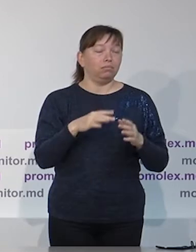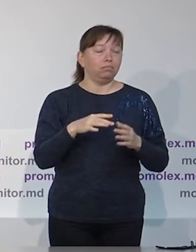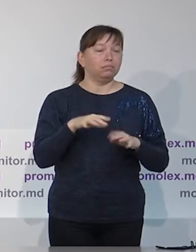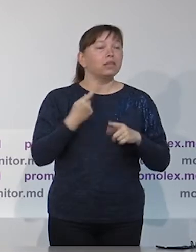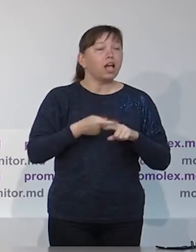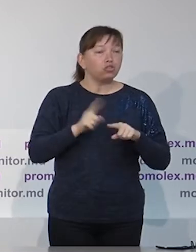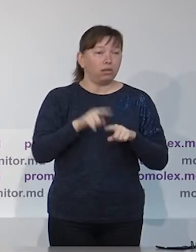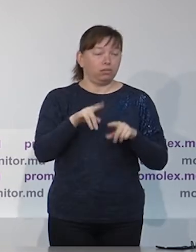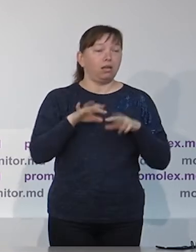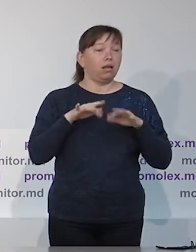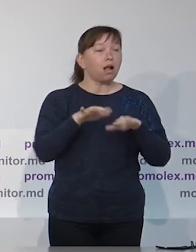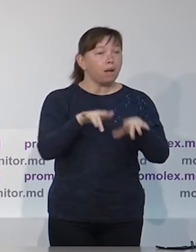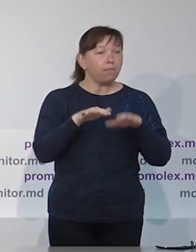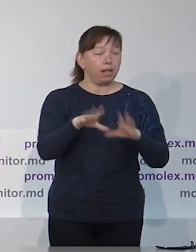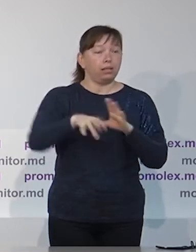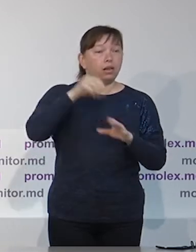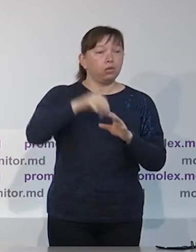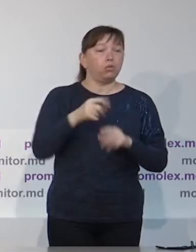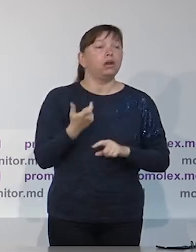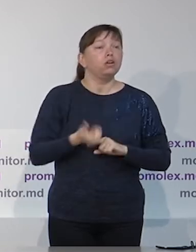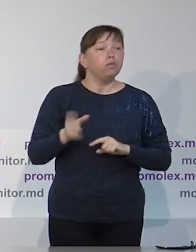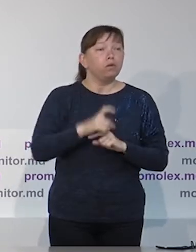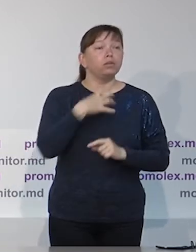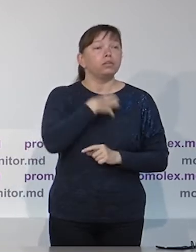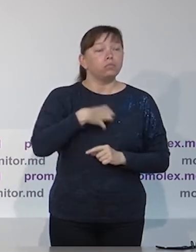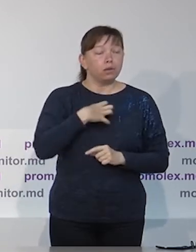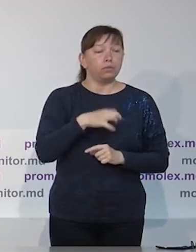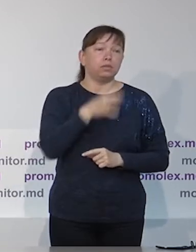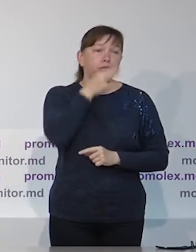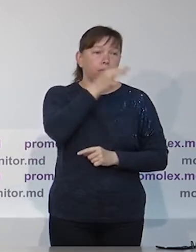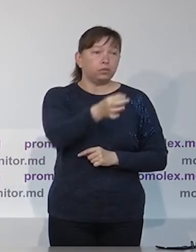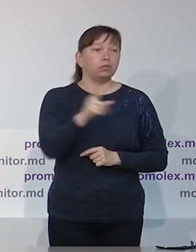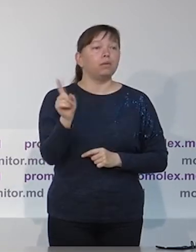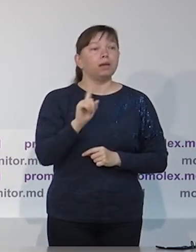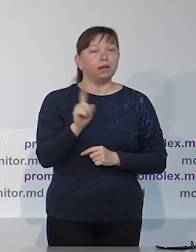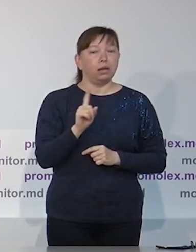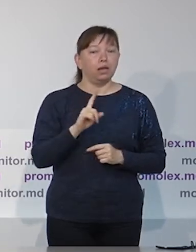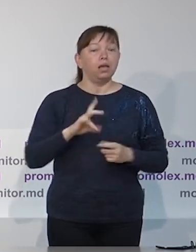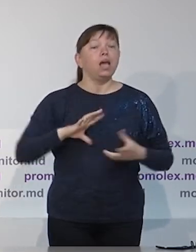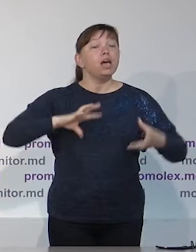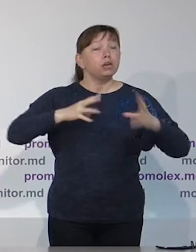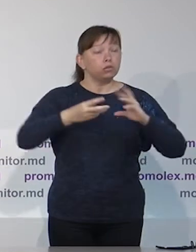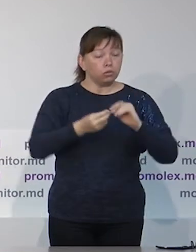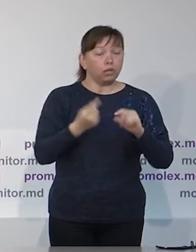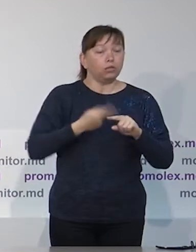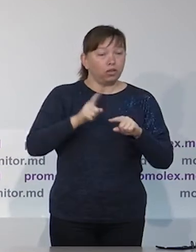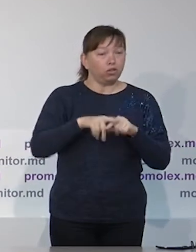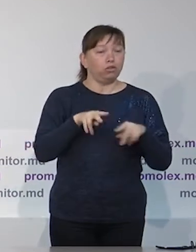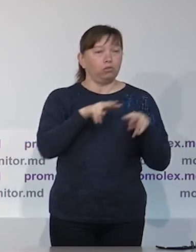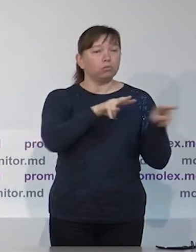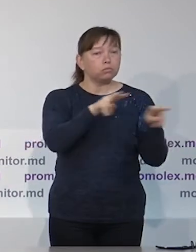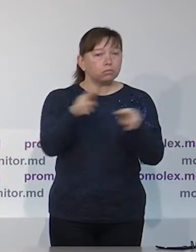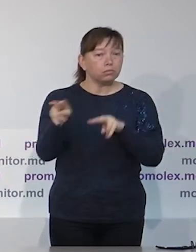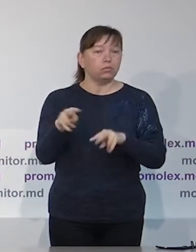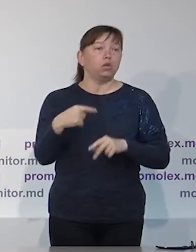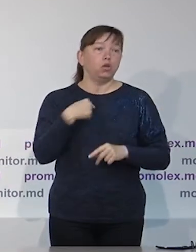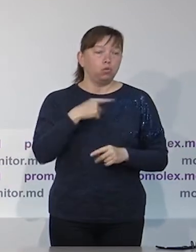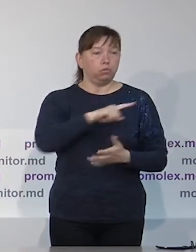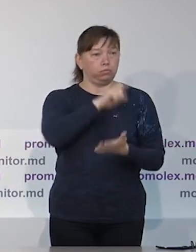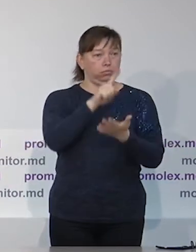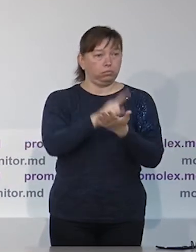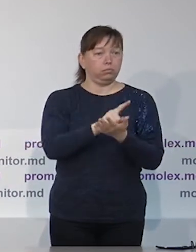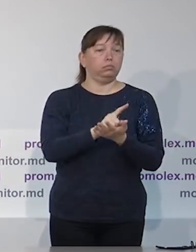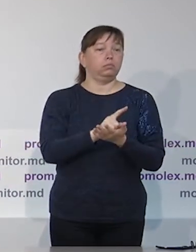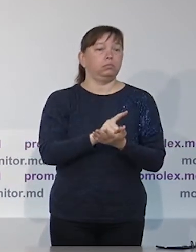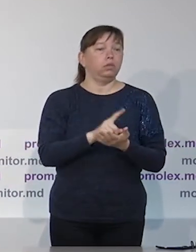Мне в последнюю очередь важно отметить, что в результате каждой миссии по наблюдению за